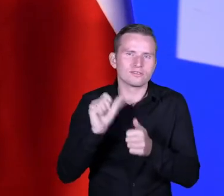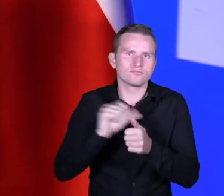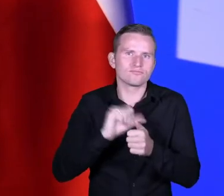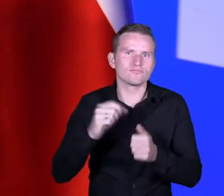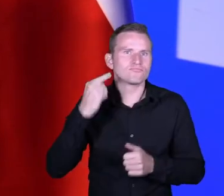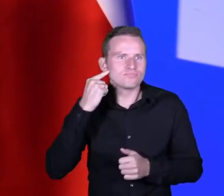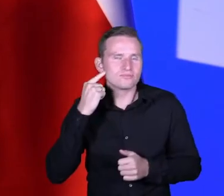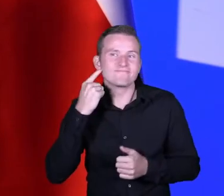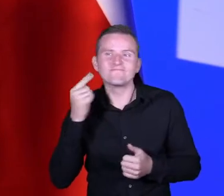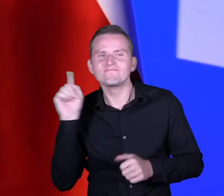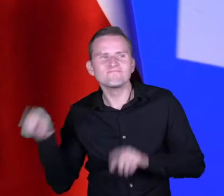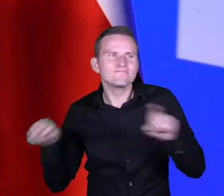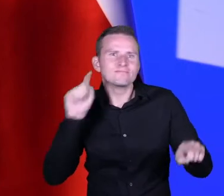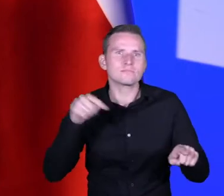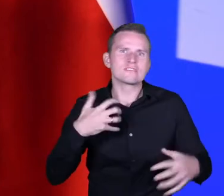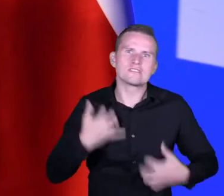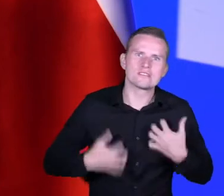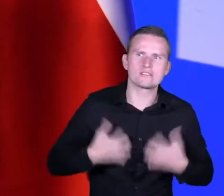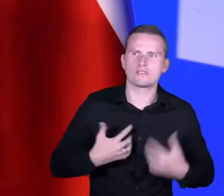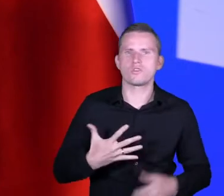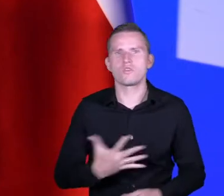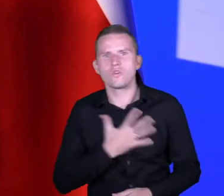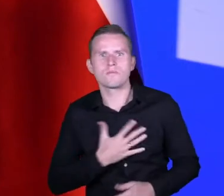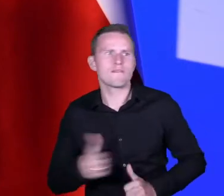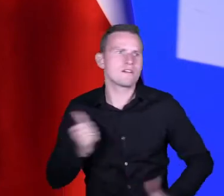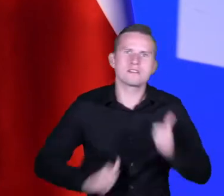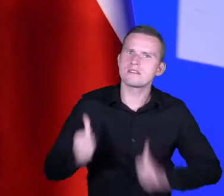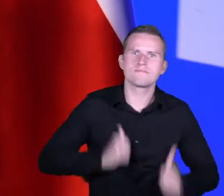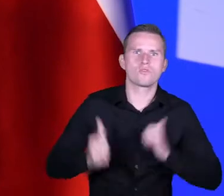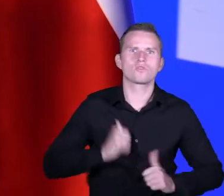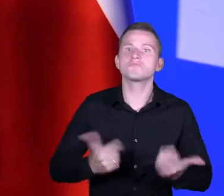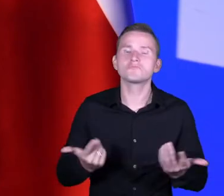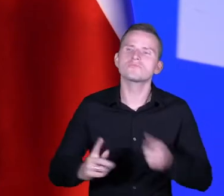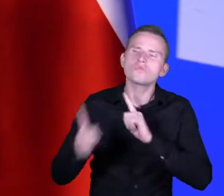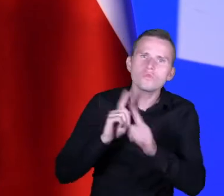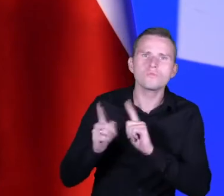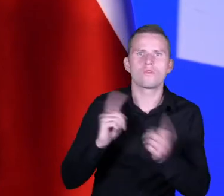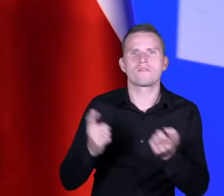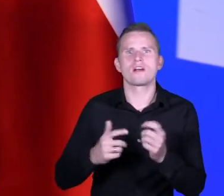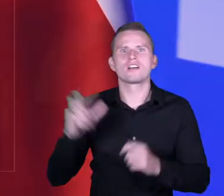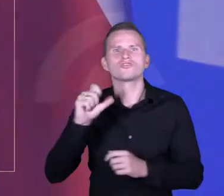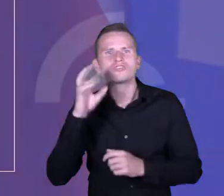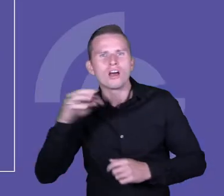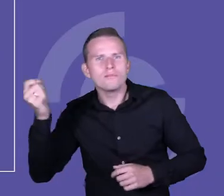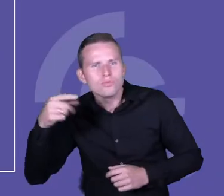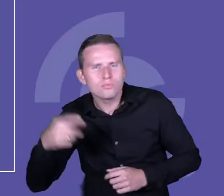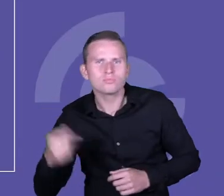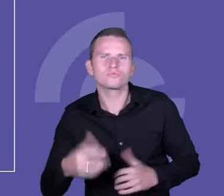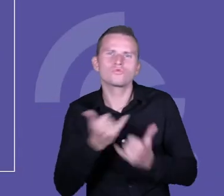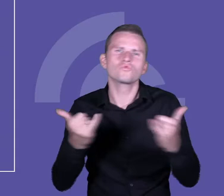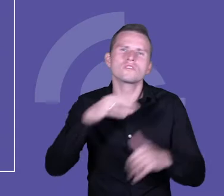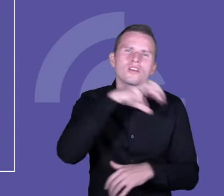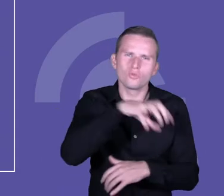bardzo często czuję duży niepokój i on pada i w rozmowach, i pada na czatach, w różnych grupach, w których